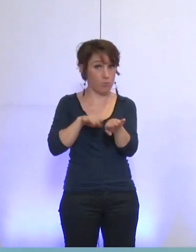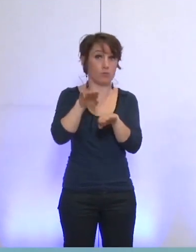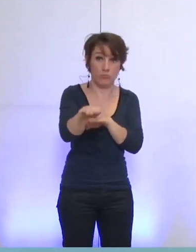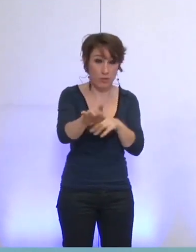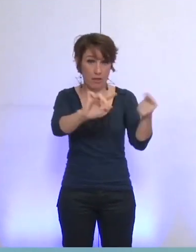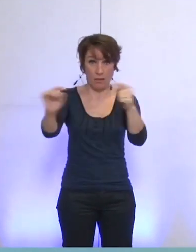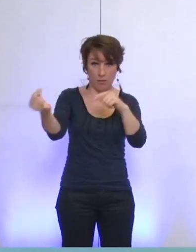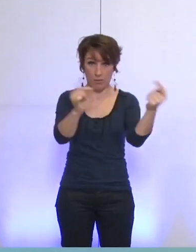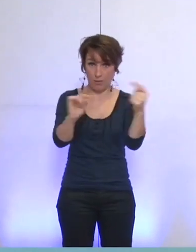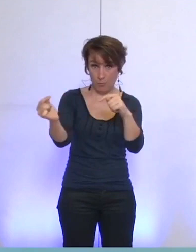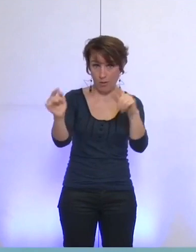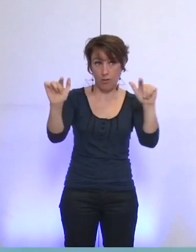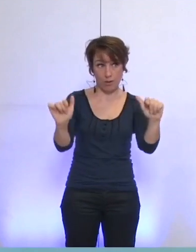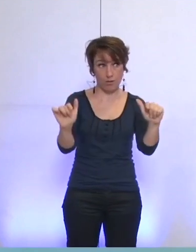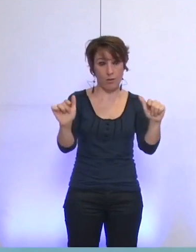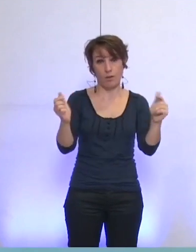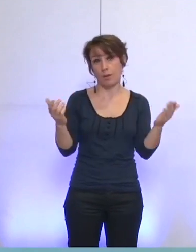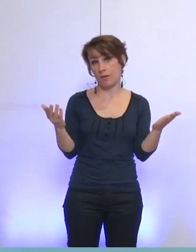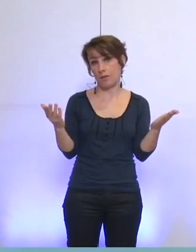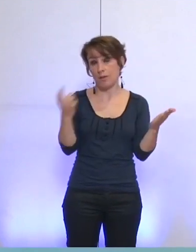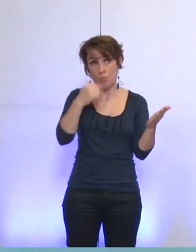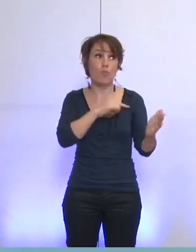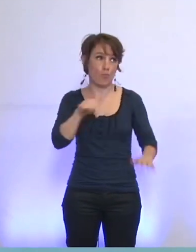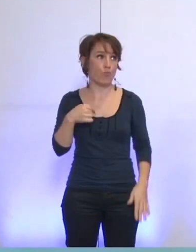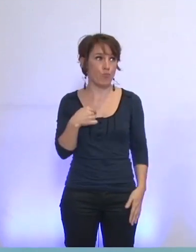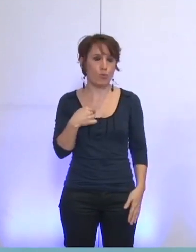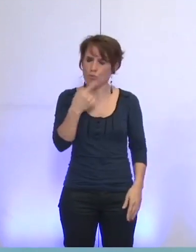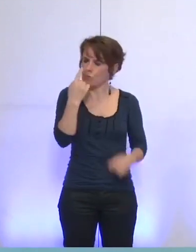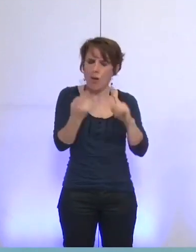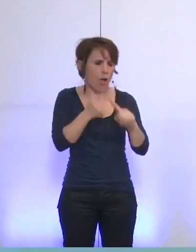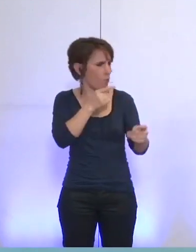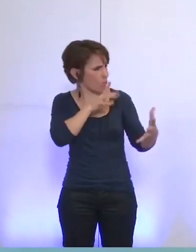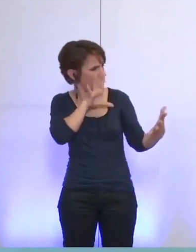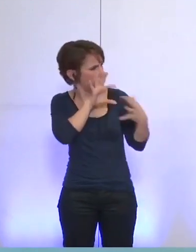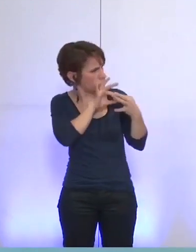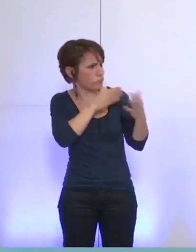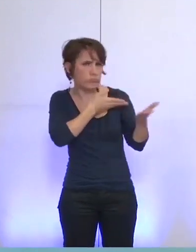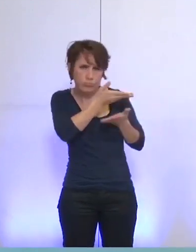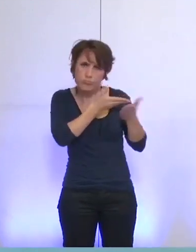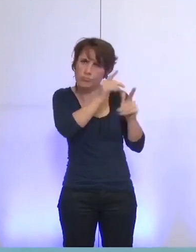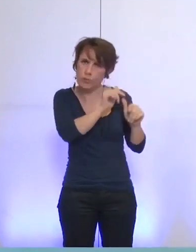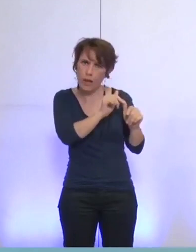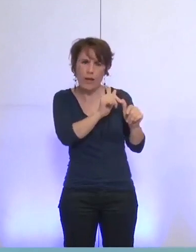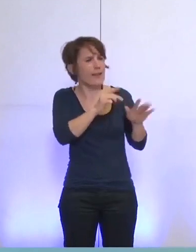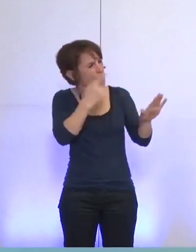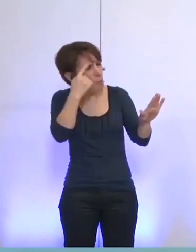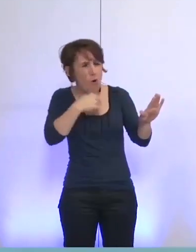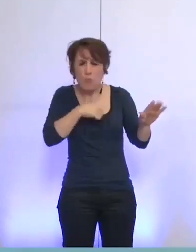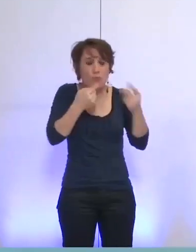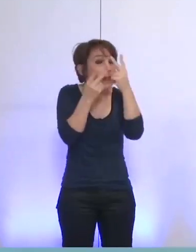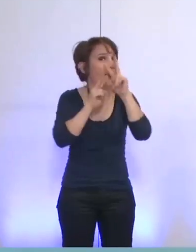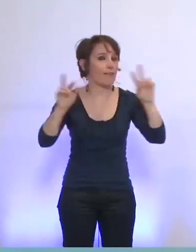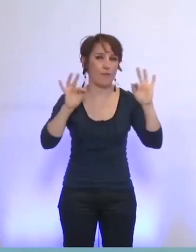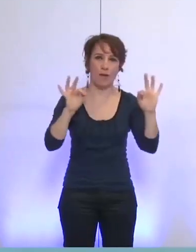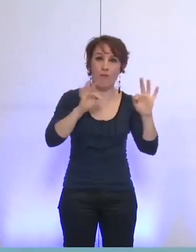va avoir lieu, mais que le contact pour nous est fondamental et que nous distinguons encore une fois la compétence des salariés, ce qu'ils amènent